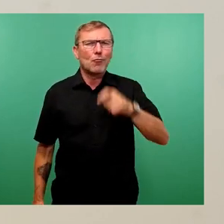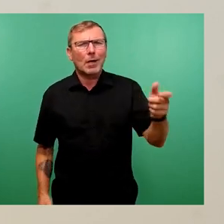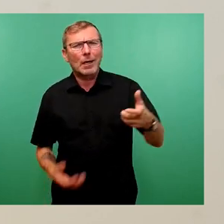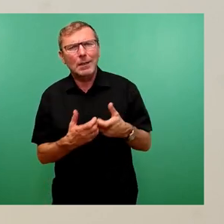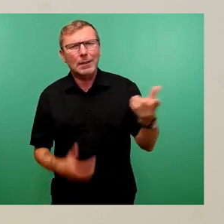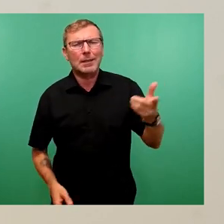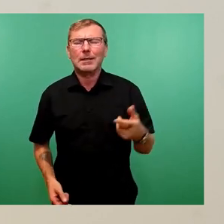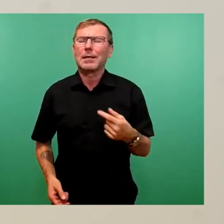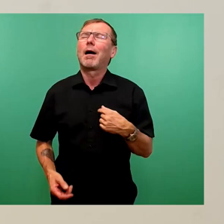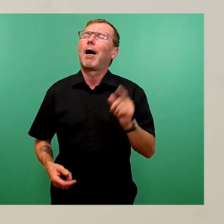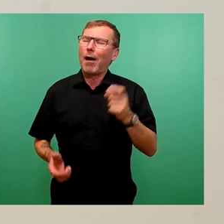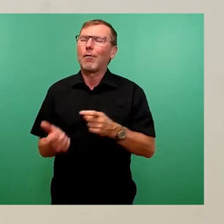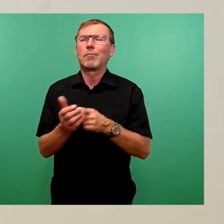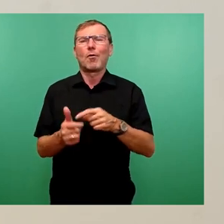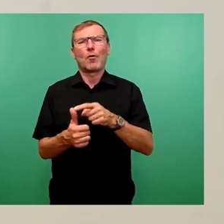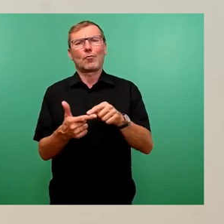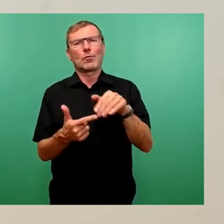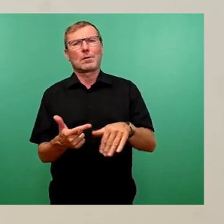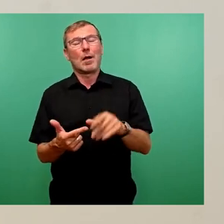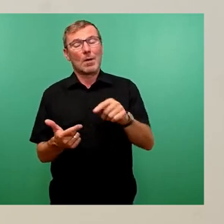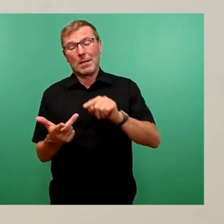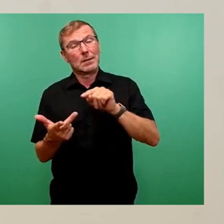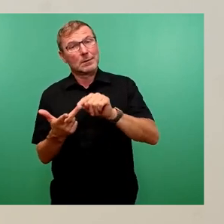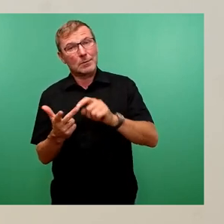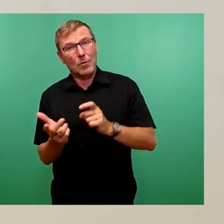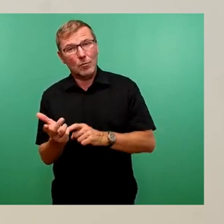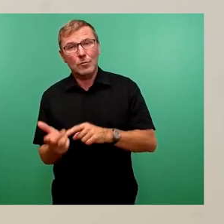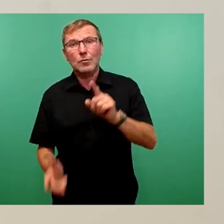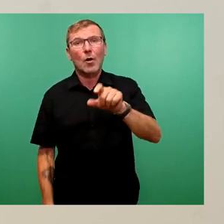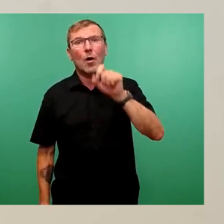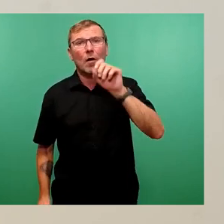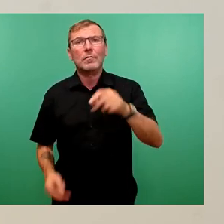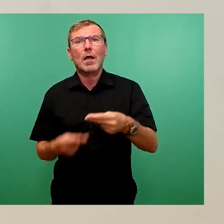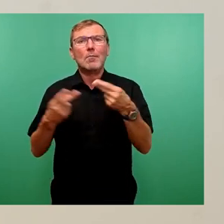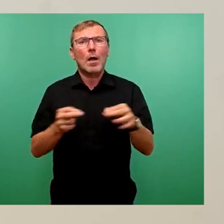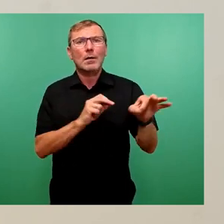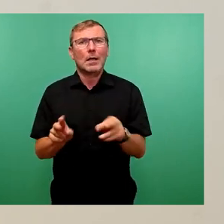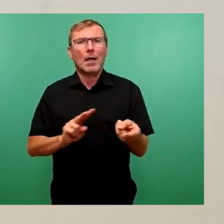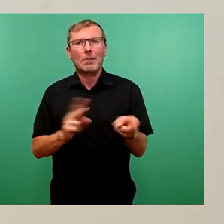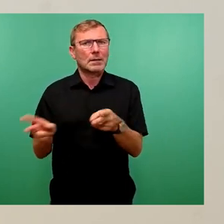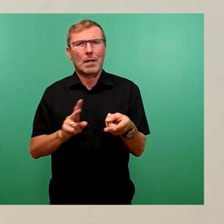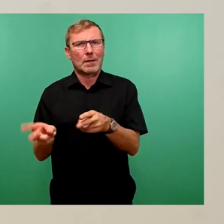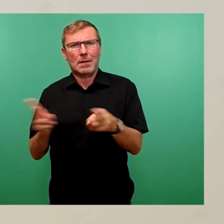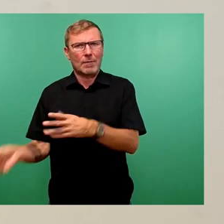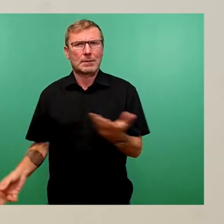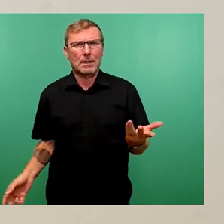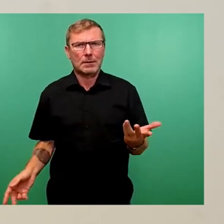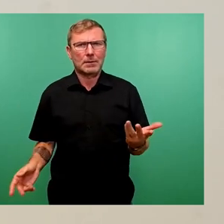auch wesentliche Ursachen. Aber dort war zum Beispiel eine Ursache, dass zu oft die Projektleiter gewechselt haben, die das Projekt